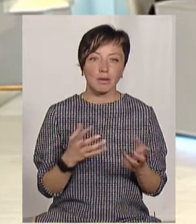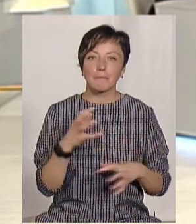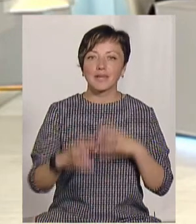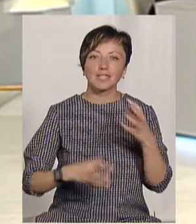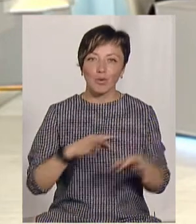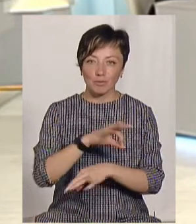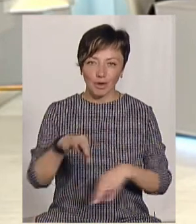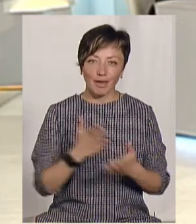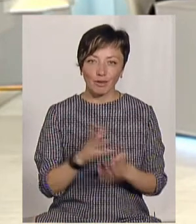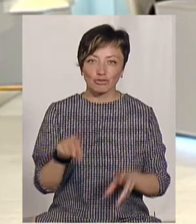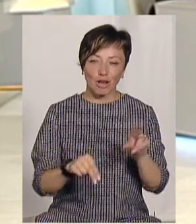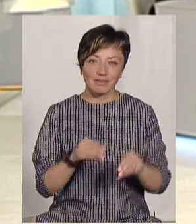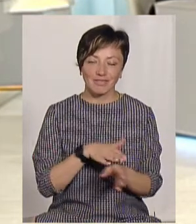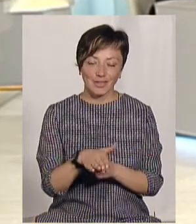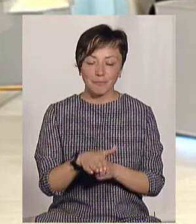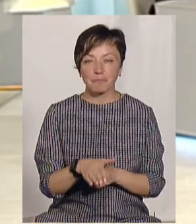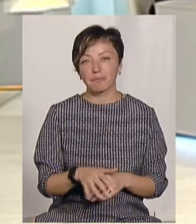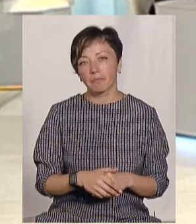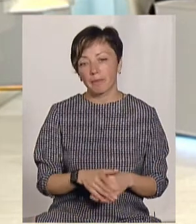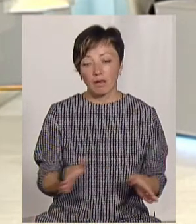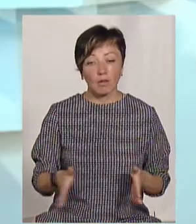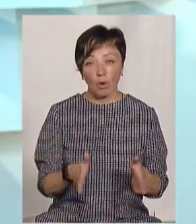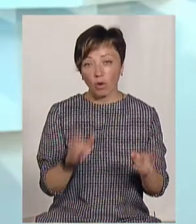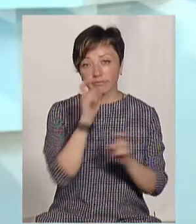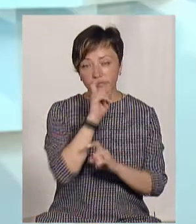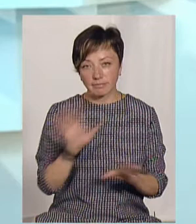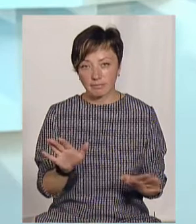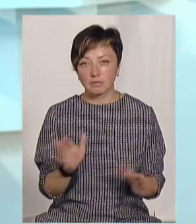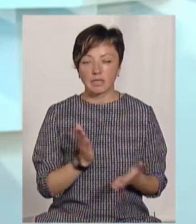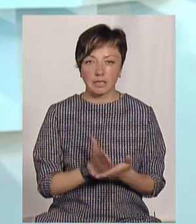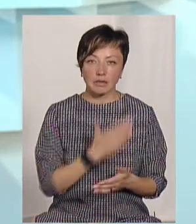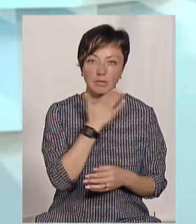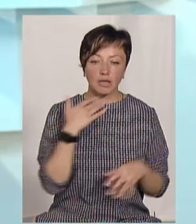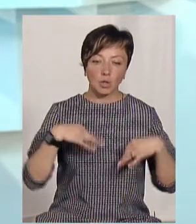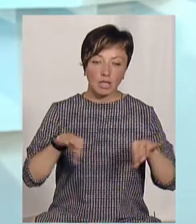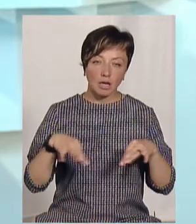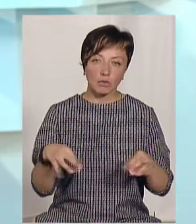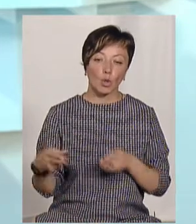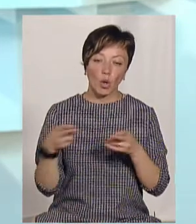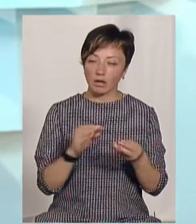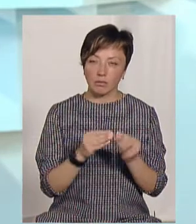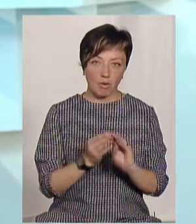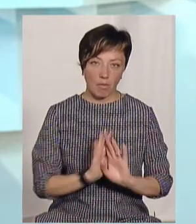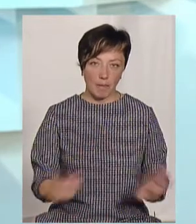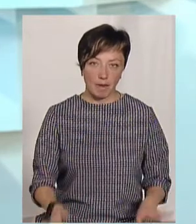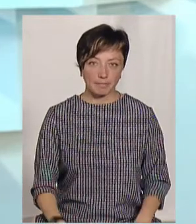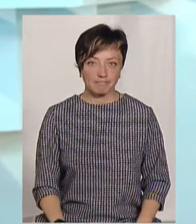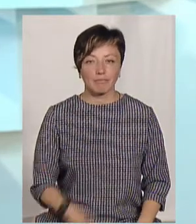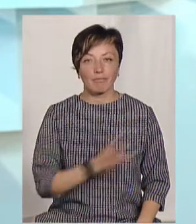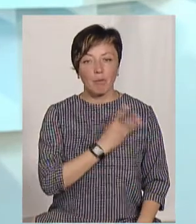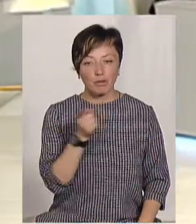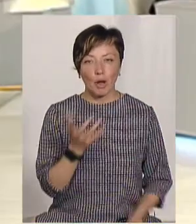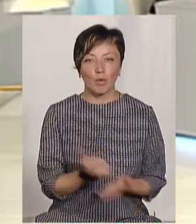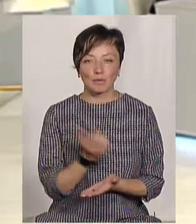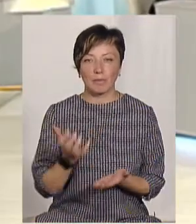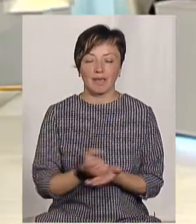Навіть є шанс, так. В плані логістики все дуже непогано. Хороша є дорога, багато транспорту, доїхати не проблемно. Ну, побажаємо їм